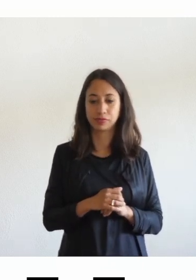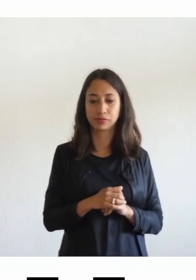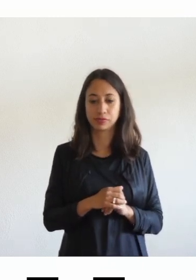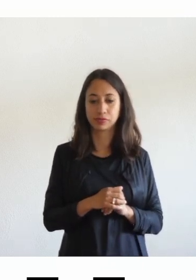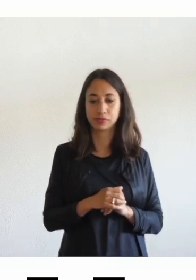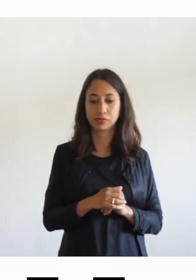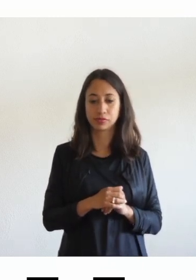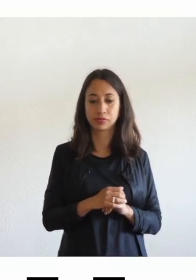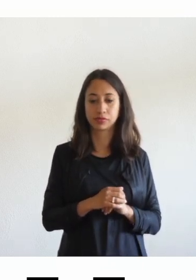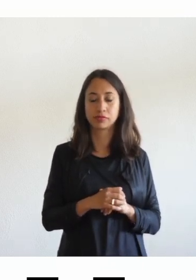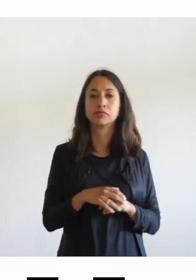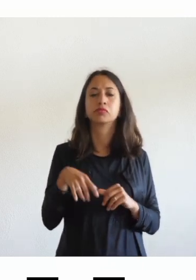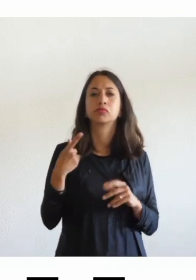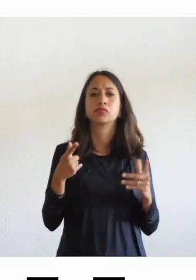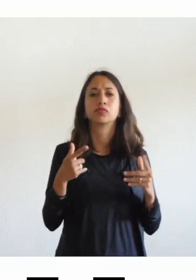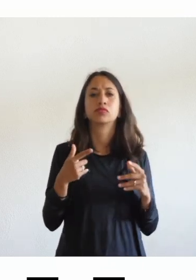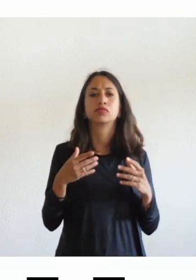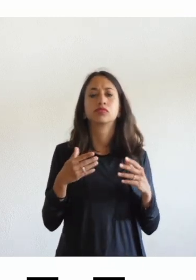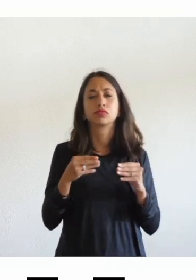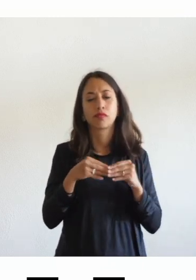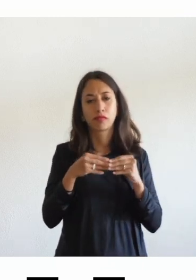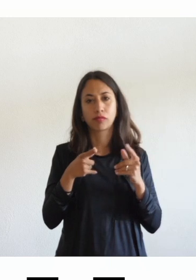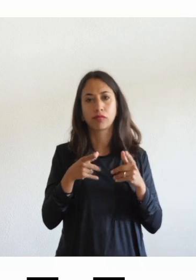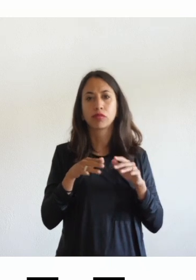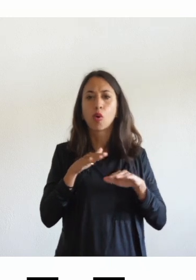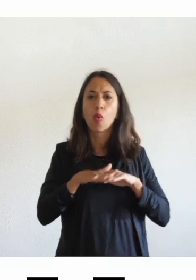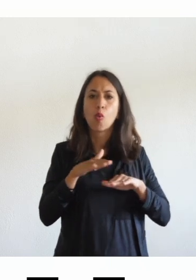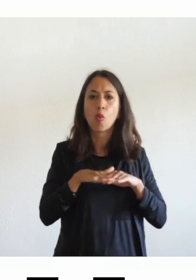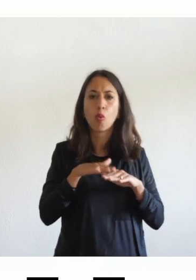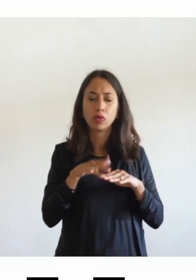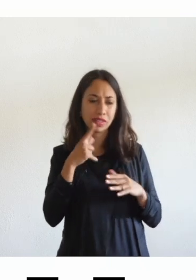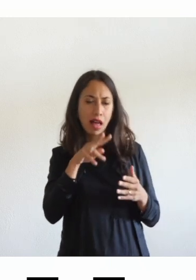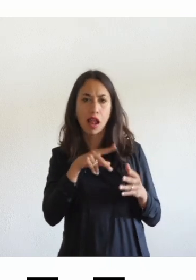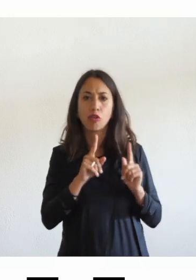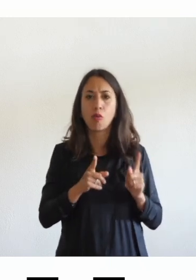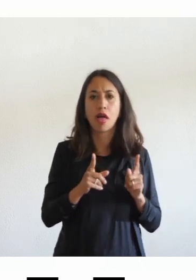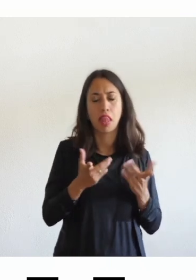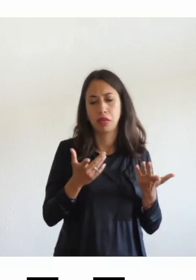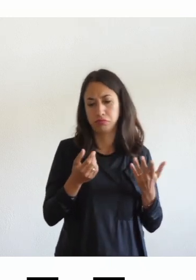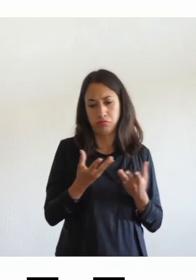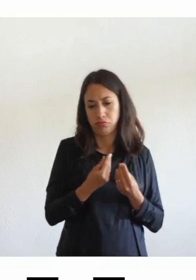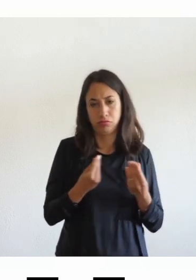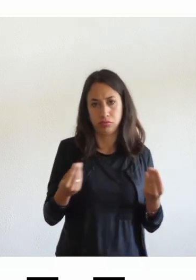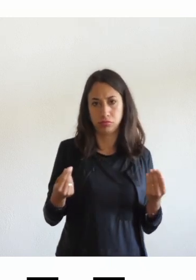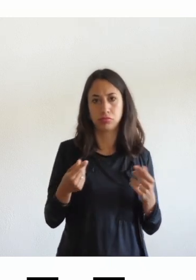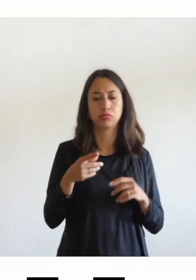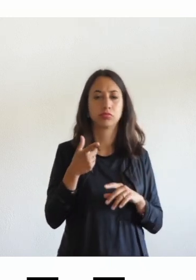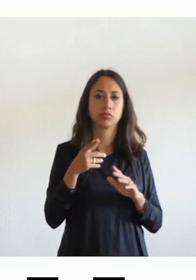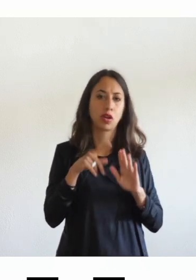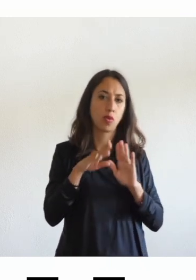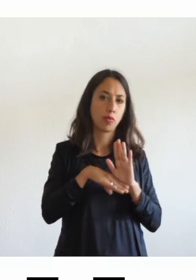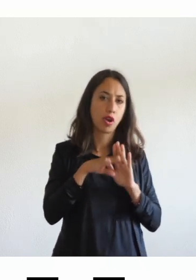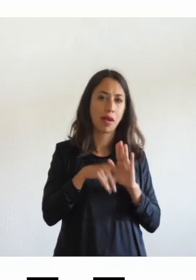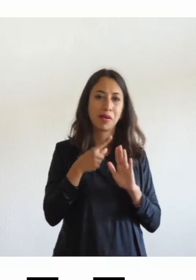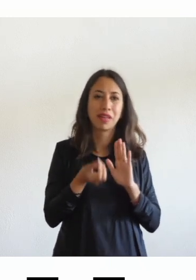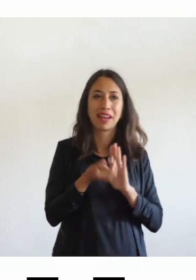quali software compensativi vengono utilizzati su questi libri un po' tutti programmi soprattutto programmi